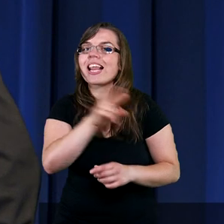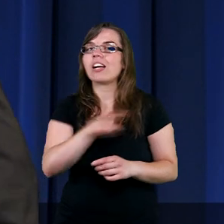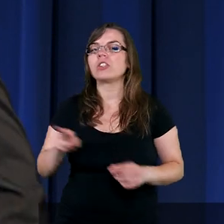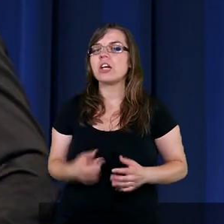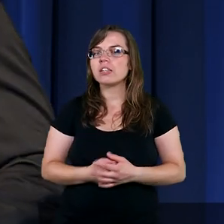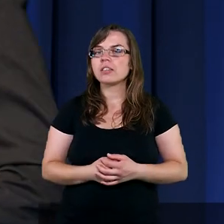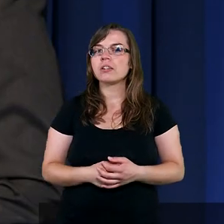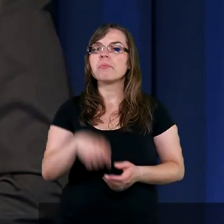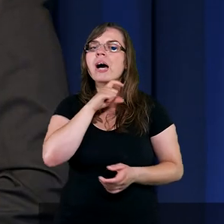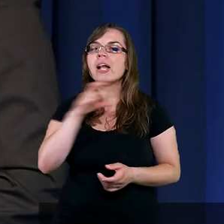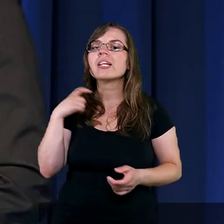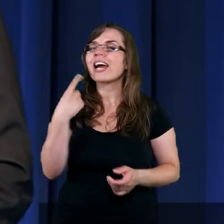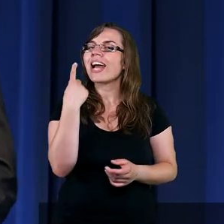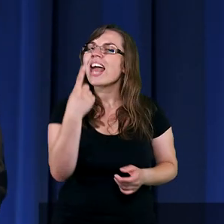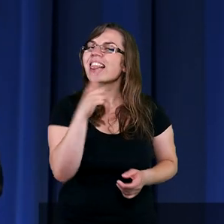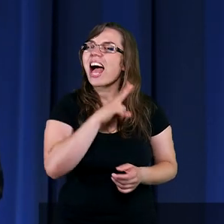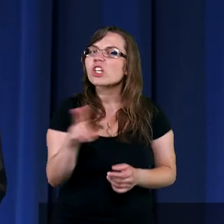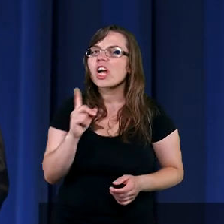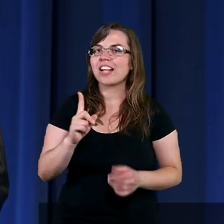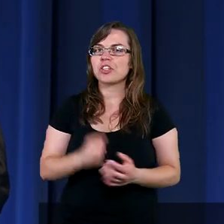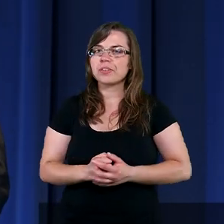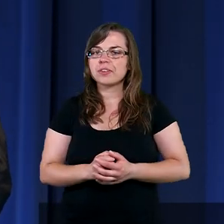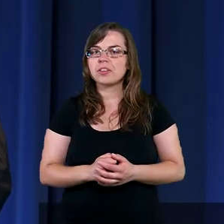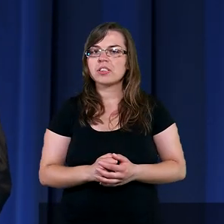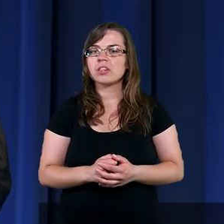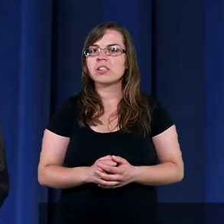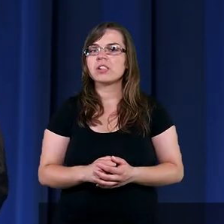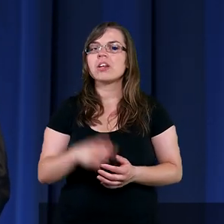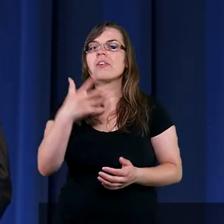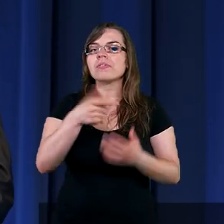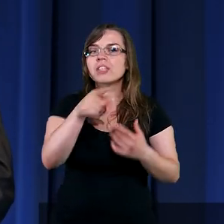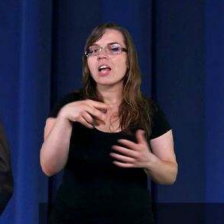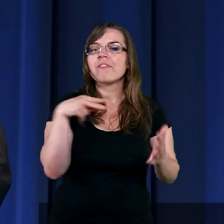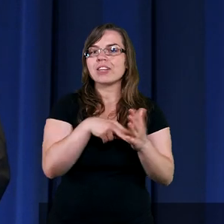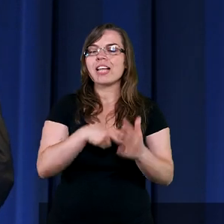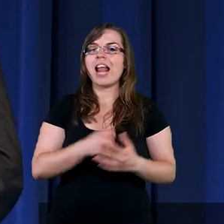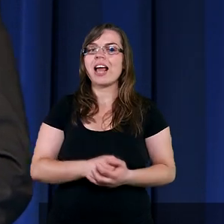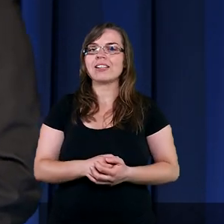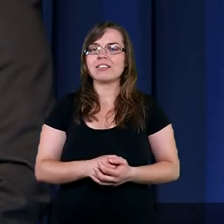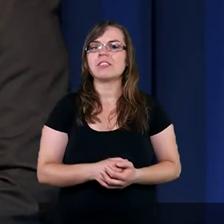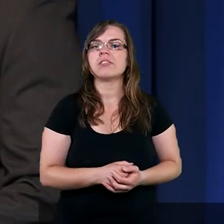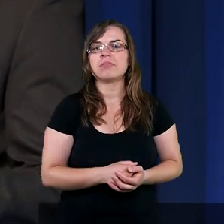Pastorze, jedna rzecz. Włóżcie mi widelec w prawą rękę.